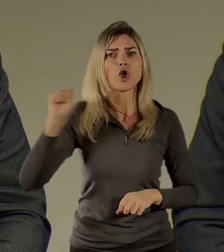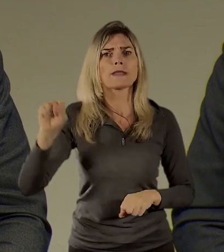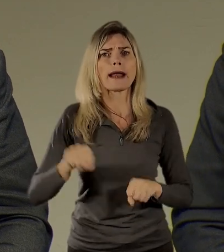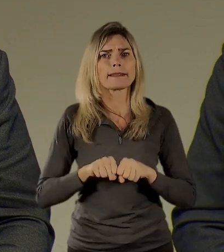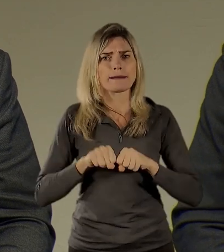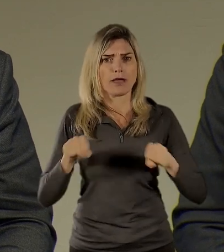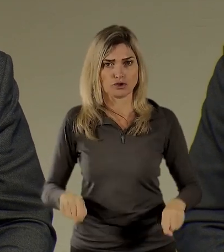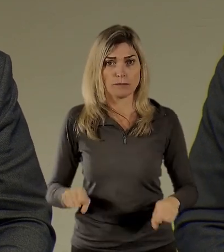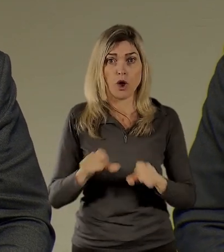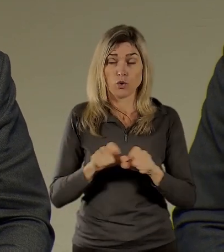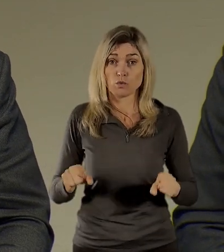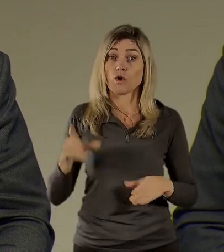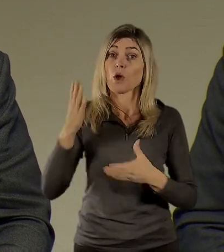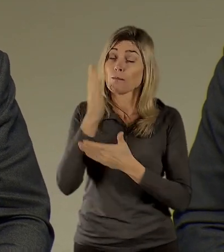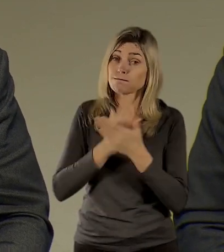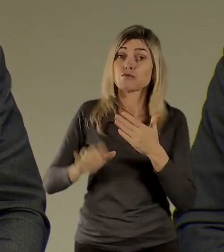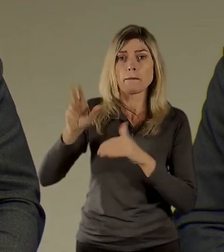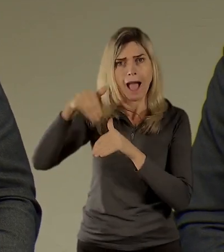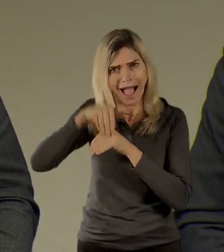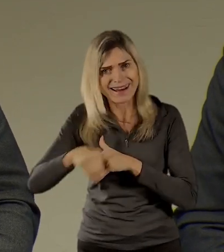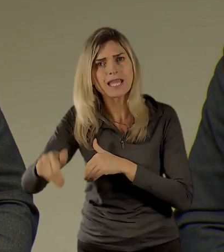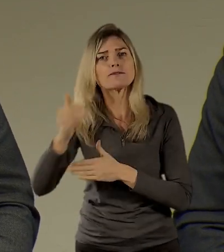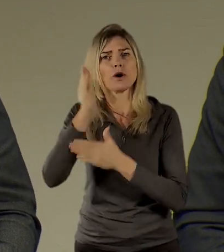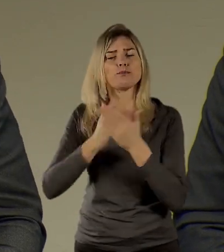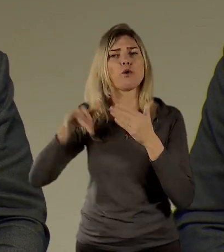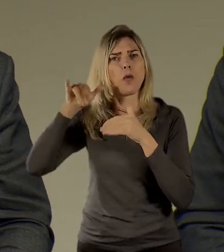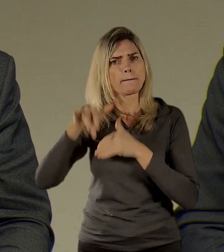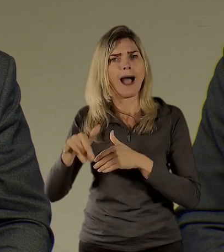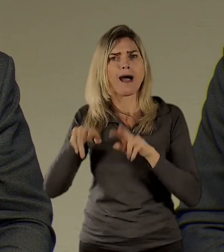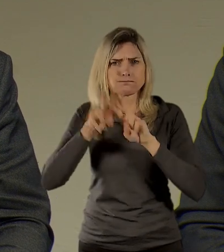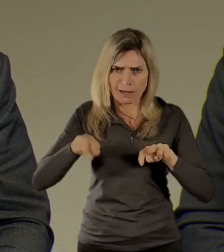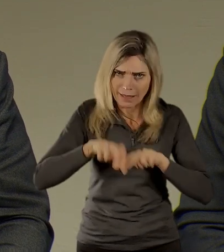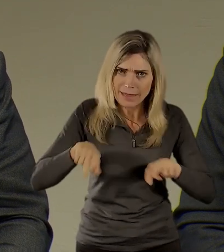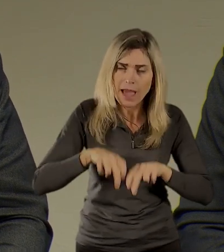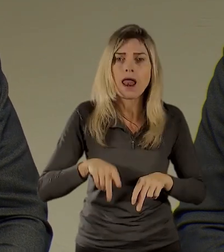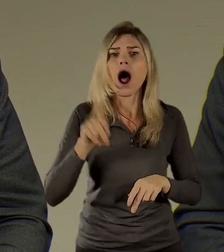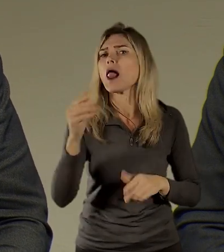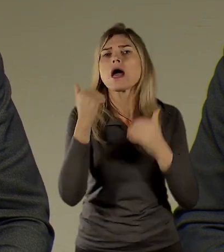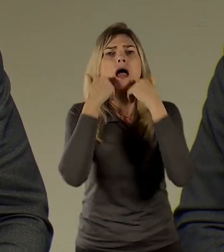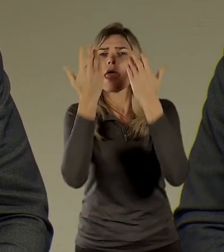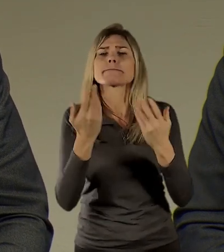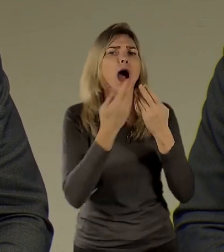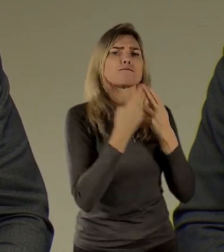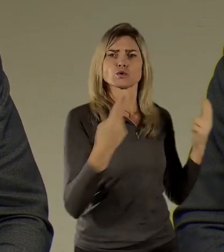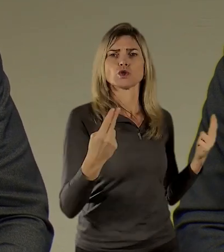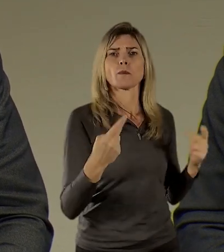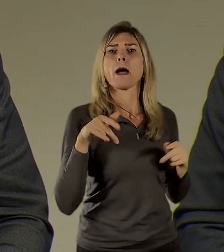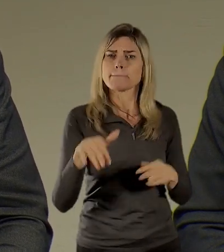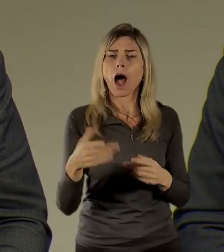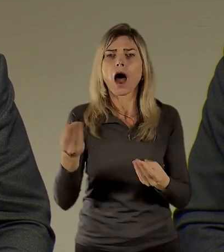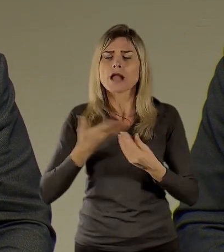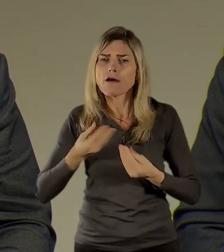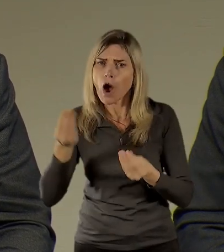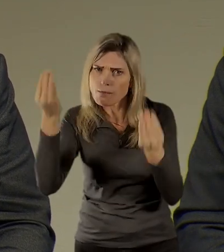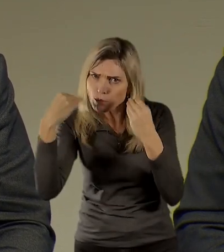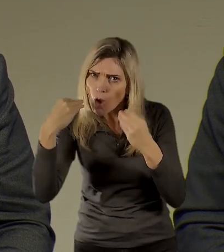který má tu nohu archivní, badatelskou, nemá vlastně muzejní, byť má tu popularizační a edukativní a myslím si, že tady